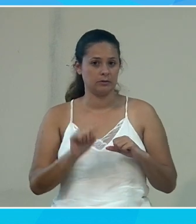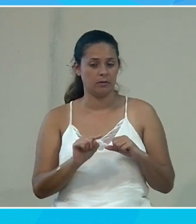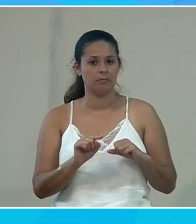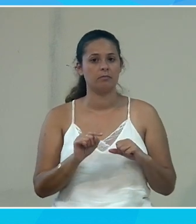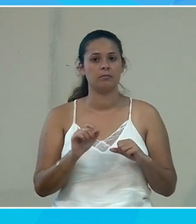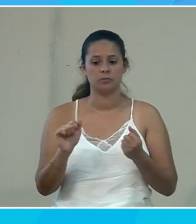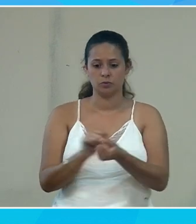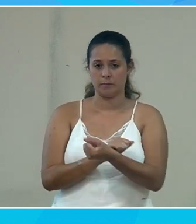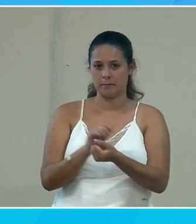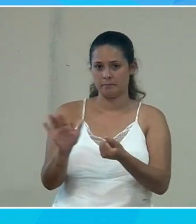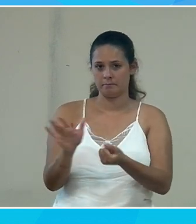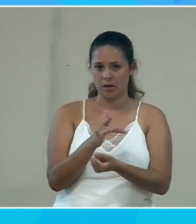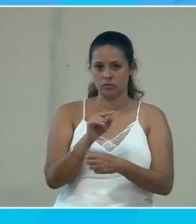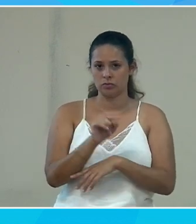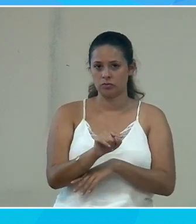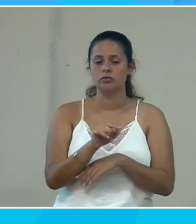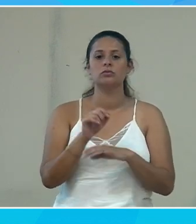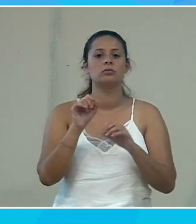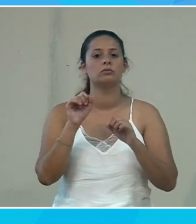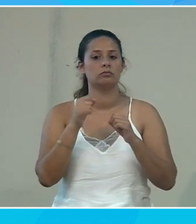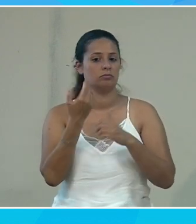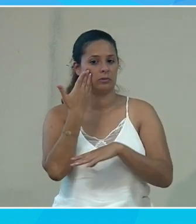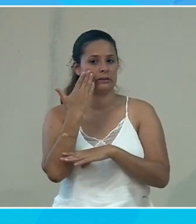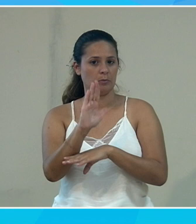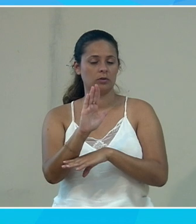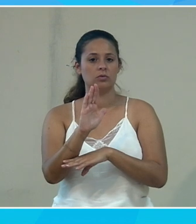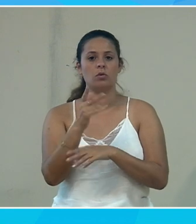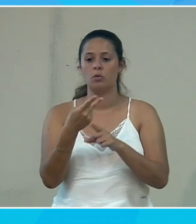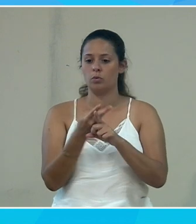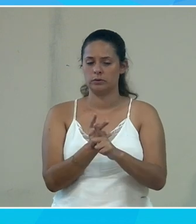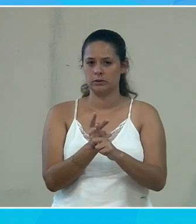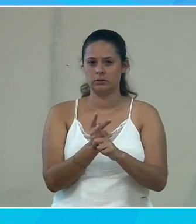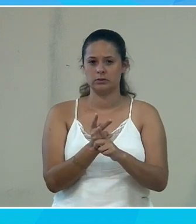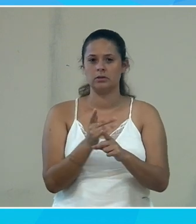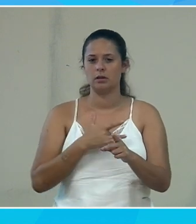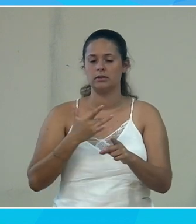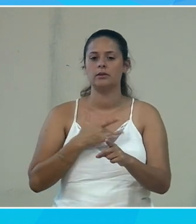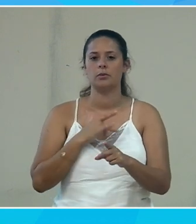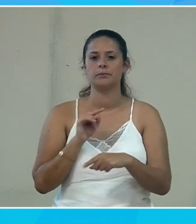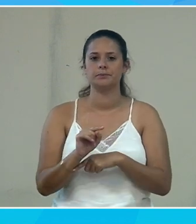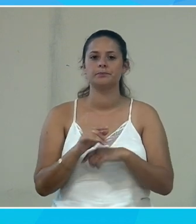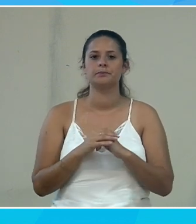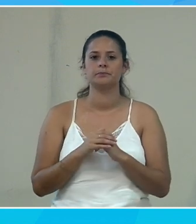je vais supprimer cette page et je vais vous faire une démonstration d'un outil qui est assez intéressant